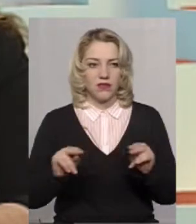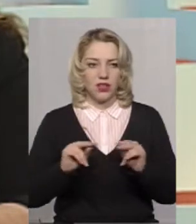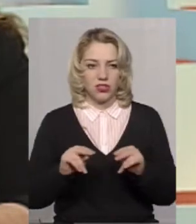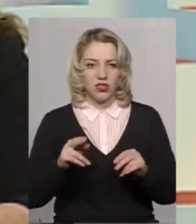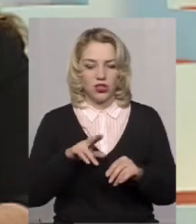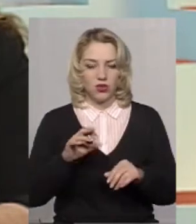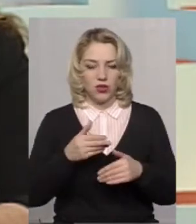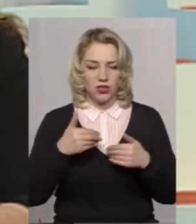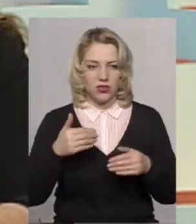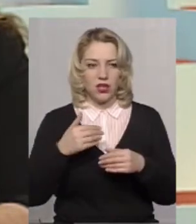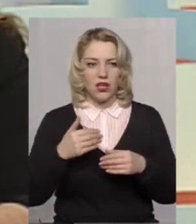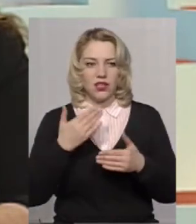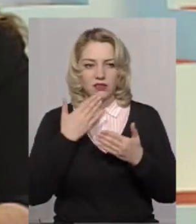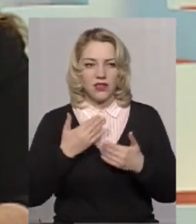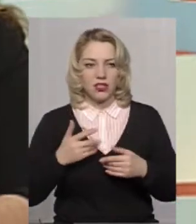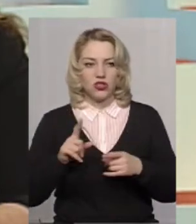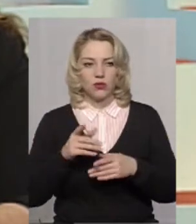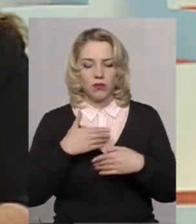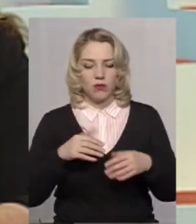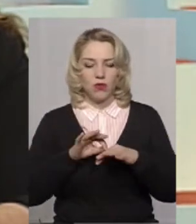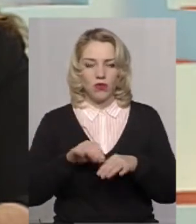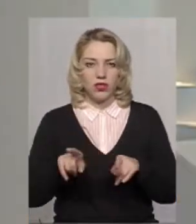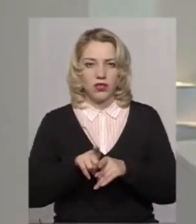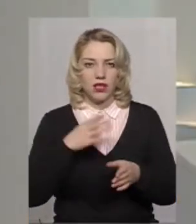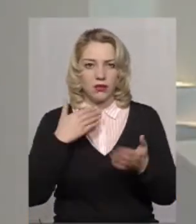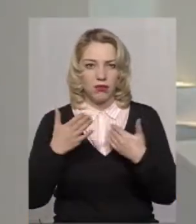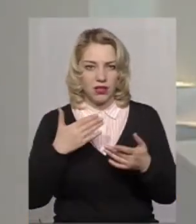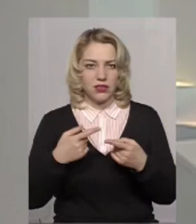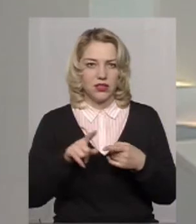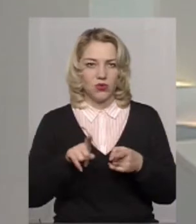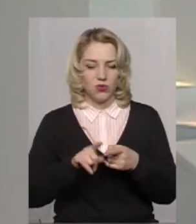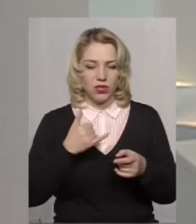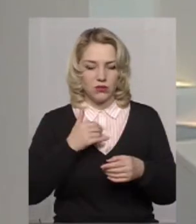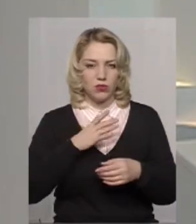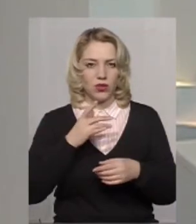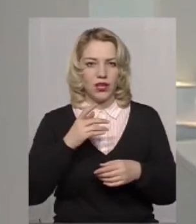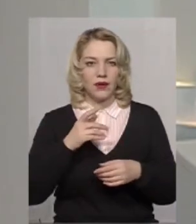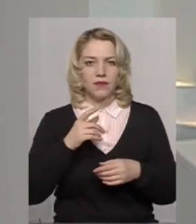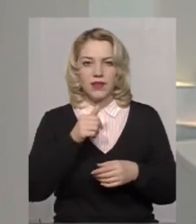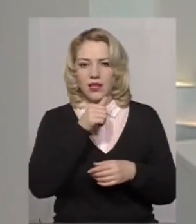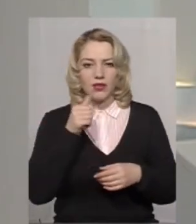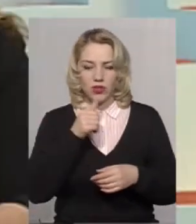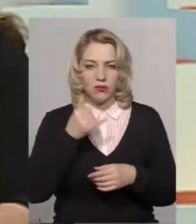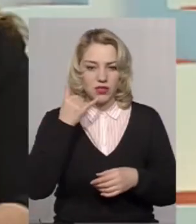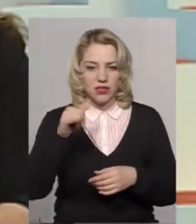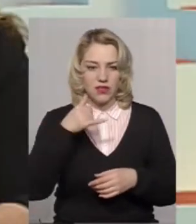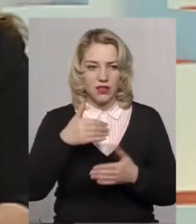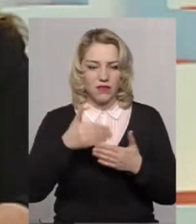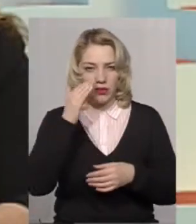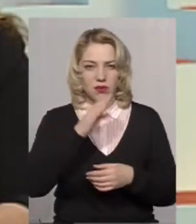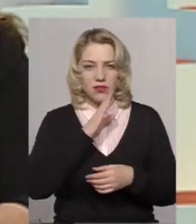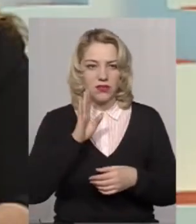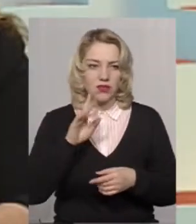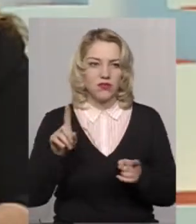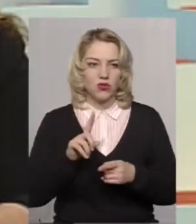до нас, вчителі, звертаються для того, щоб ми проводили такі бесіди. Також, наприклад, надходили до нас анонімні дзвінки від батьків, про те,